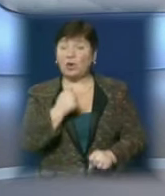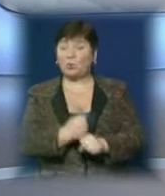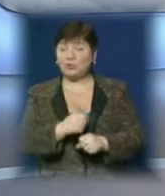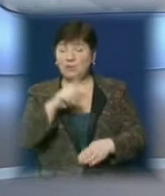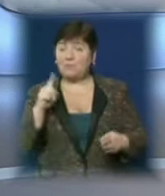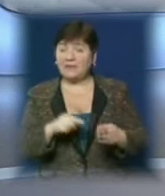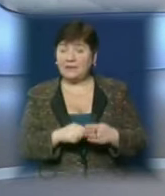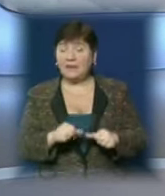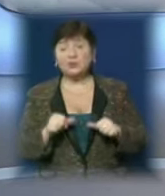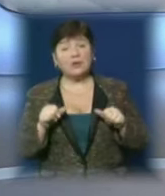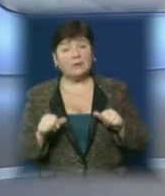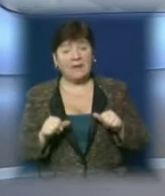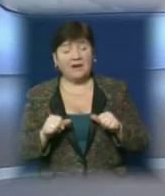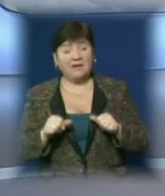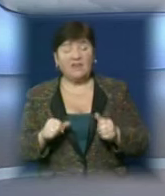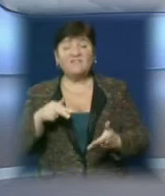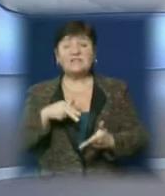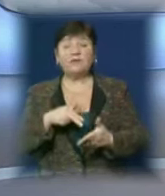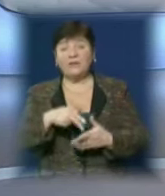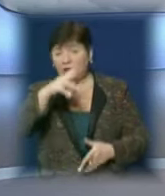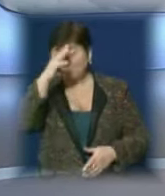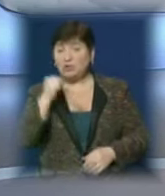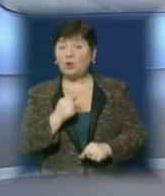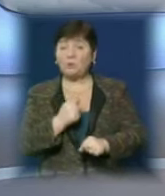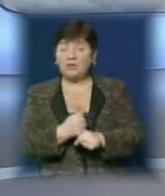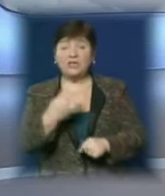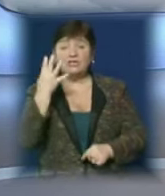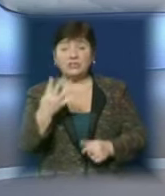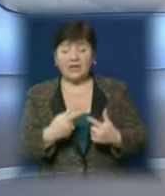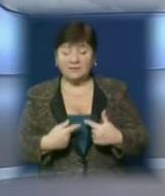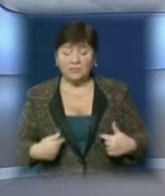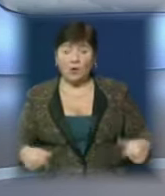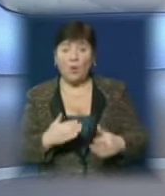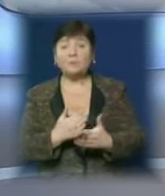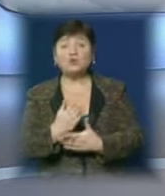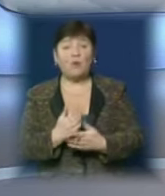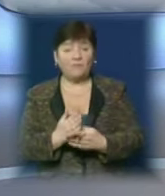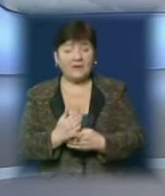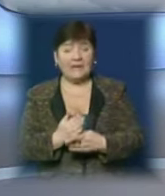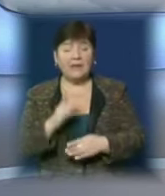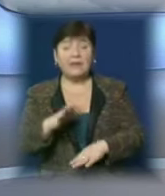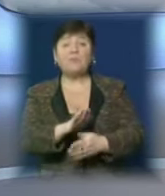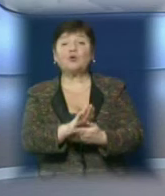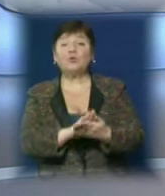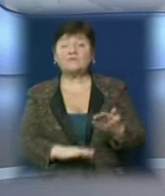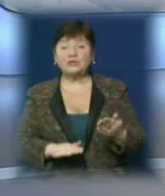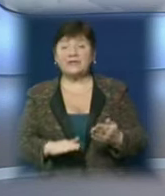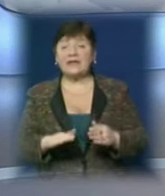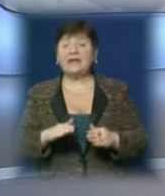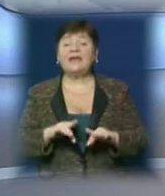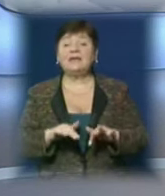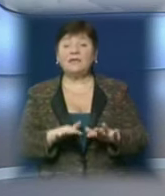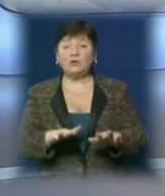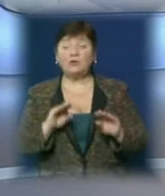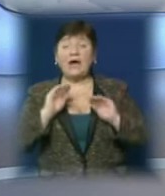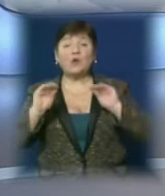питання. Зокрема, встановили нічний режим роботи чотирьох закладів сфери обслуговування та продовжили дію дозволу на